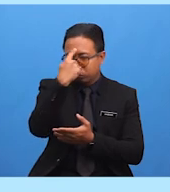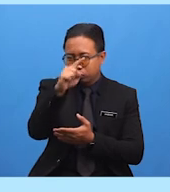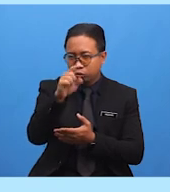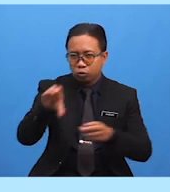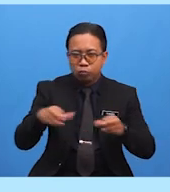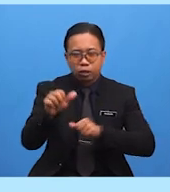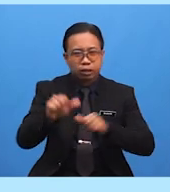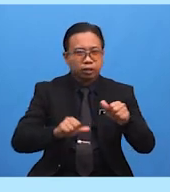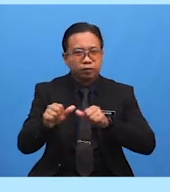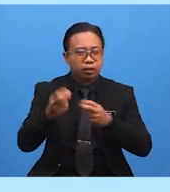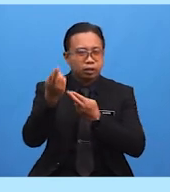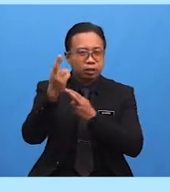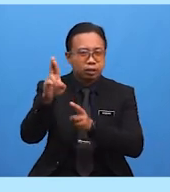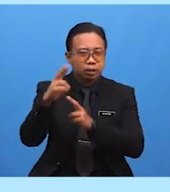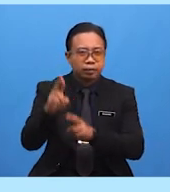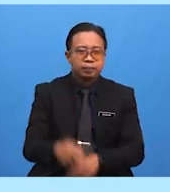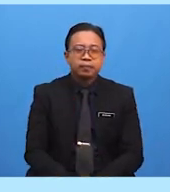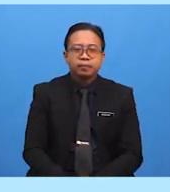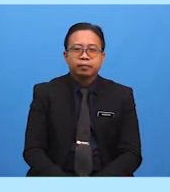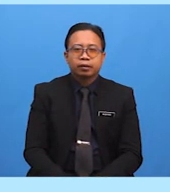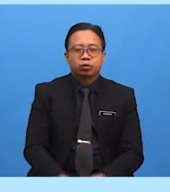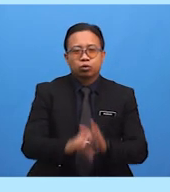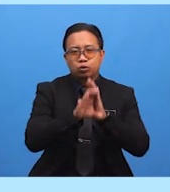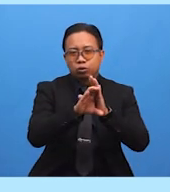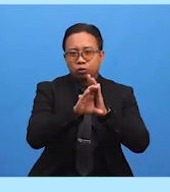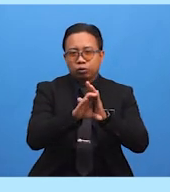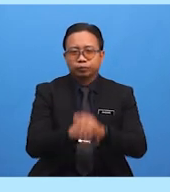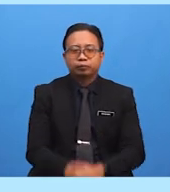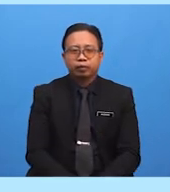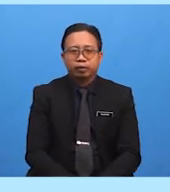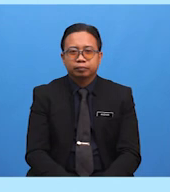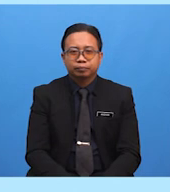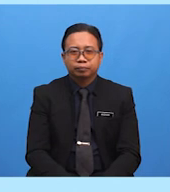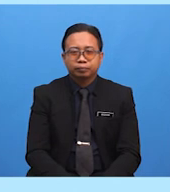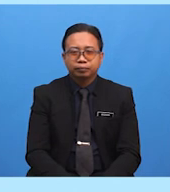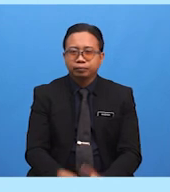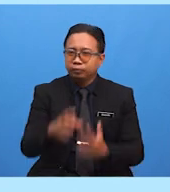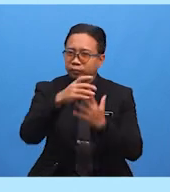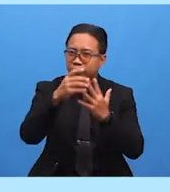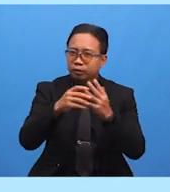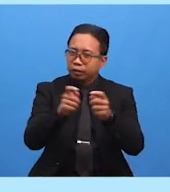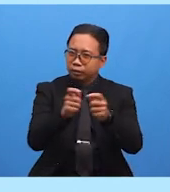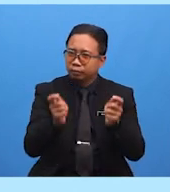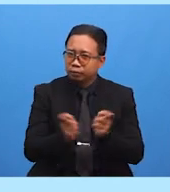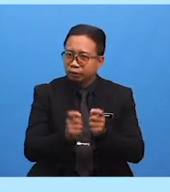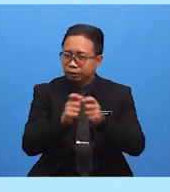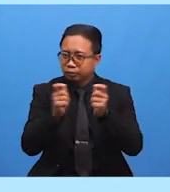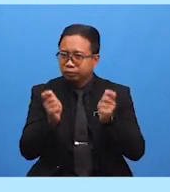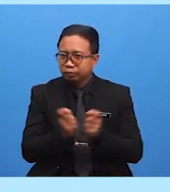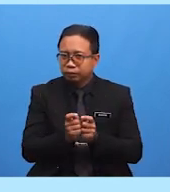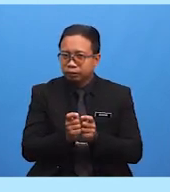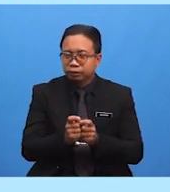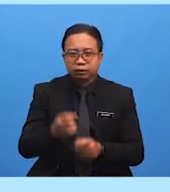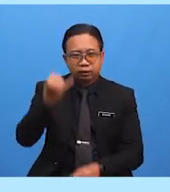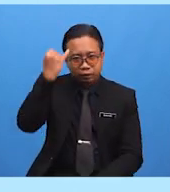aktiviti rehlah Contohnya Memilih tempat-tempat ilmiah